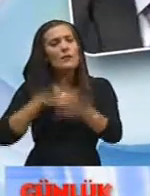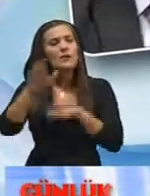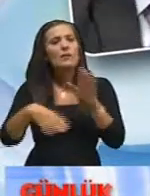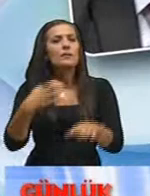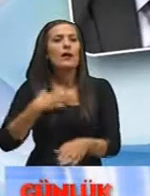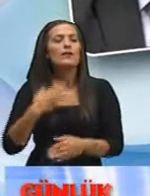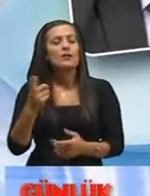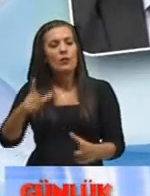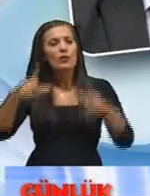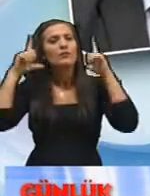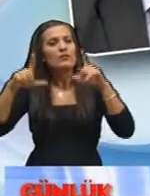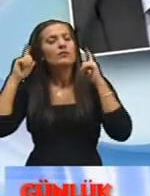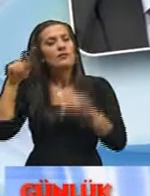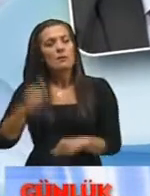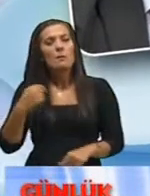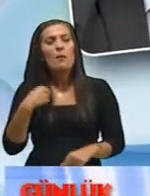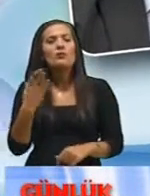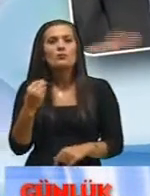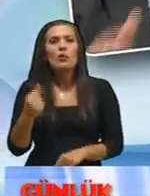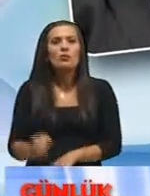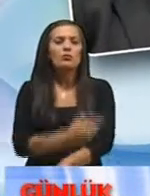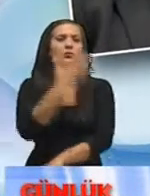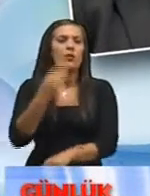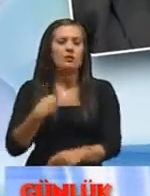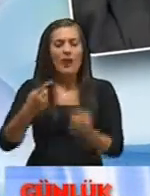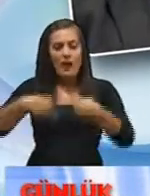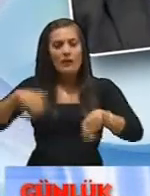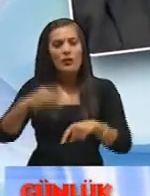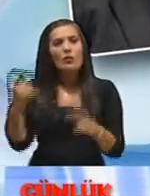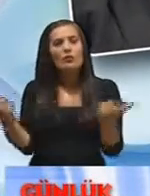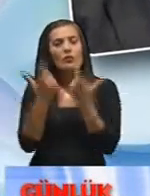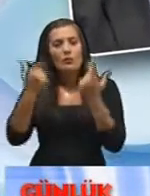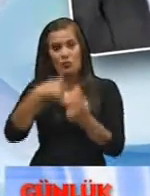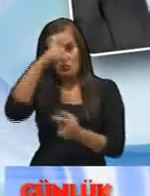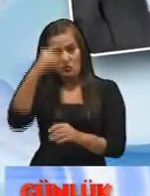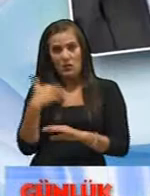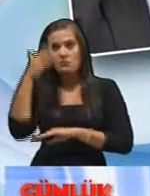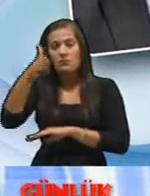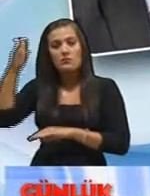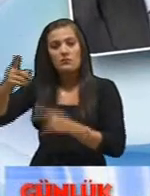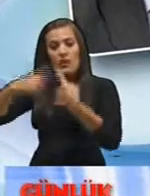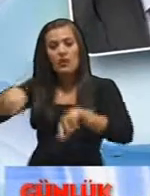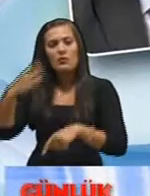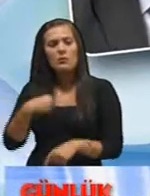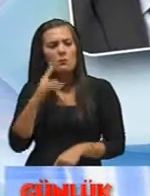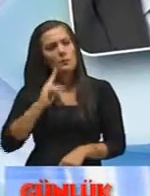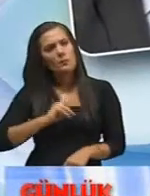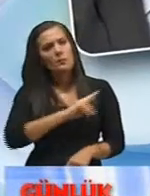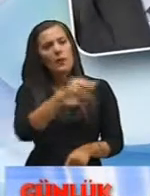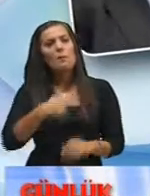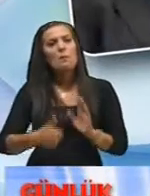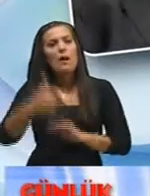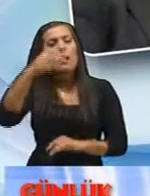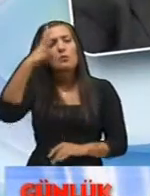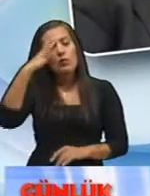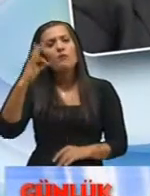Kendini gösteriyor Ben hakikaten İmrendim İşte heyet olarak Katıldığımız toplantılar Türkiye'ye indiğinde falan Bakıyorum Bakan